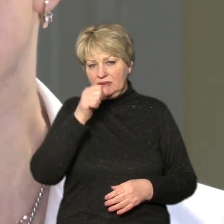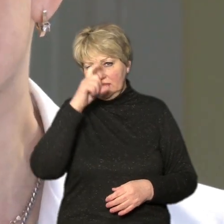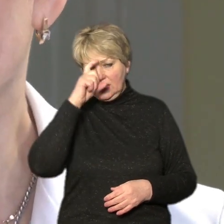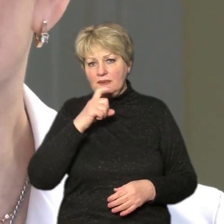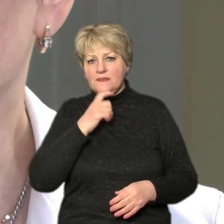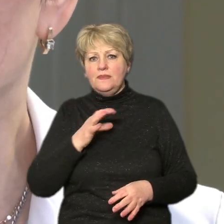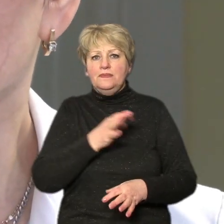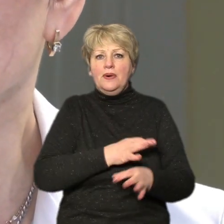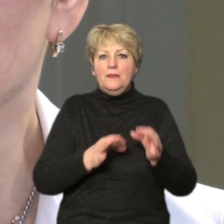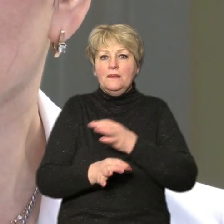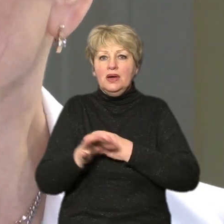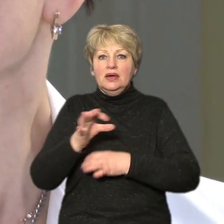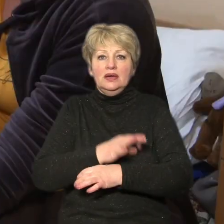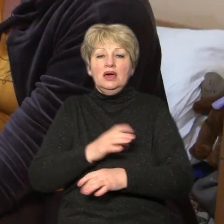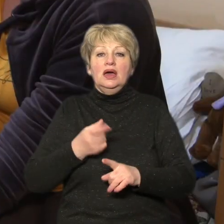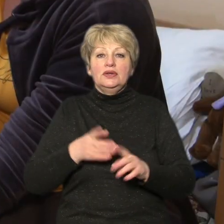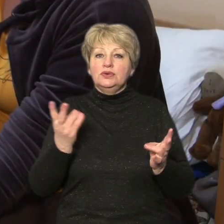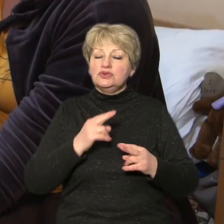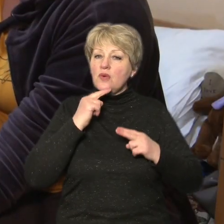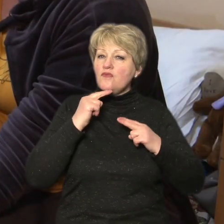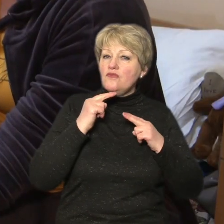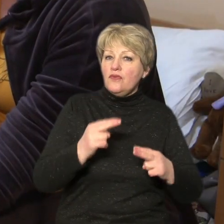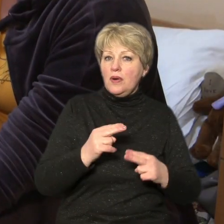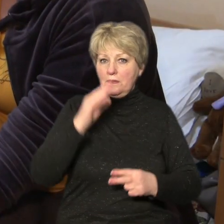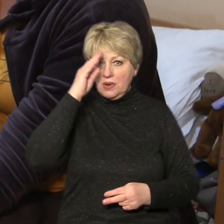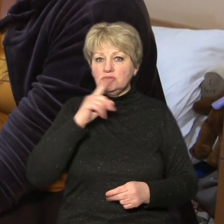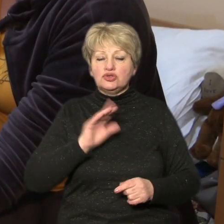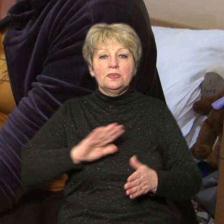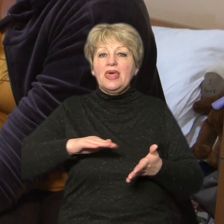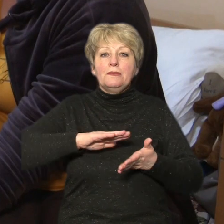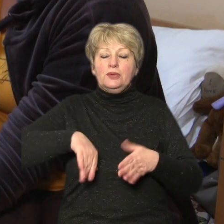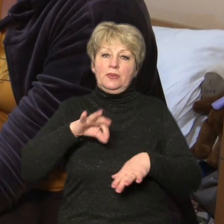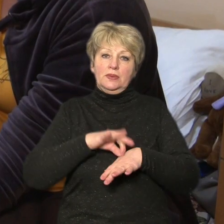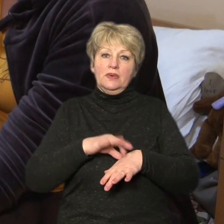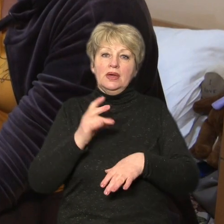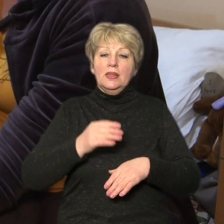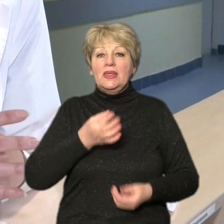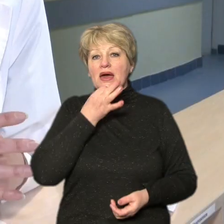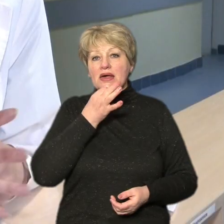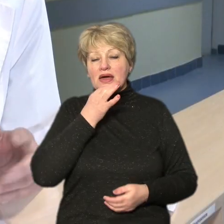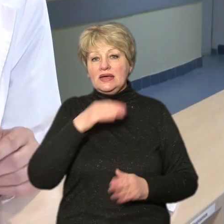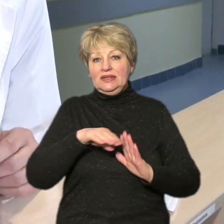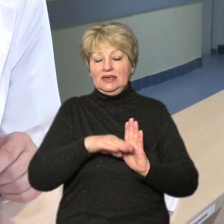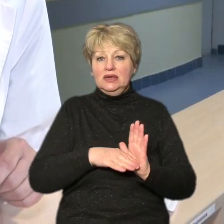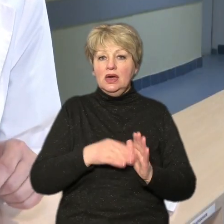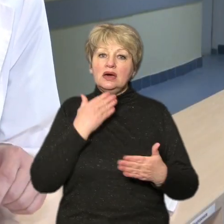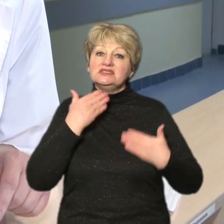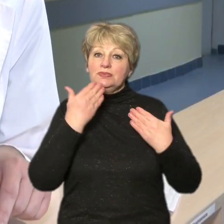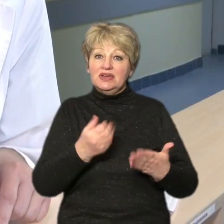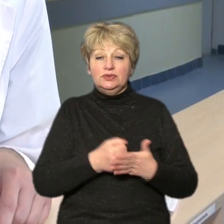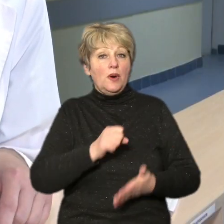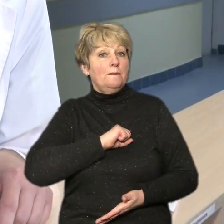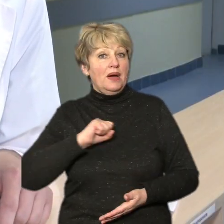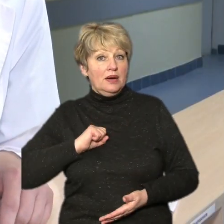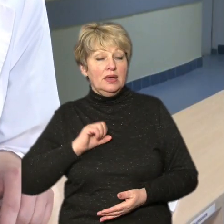Те, на що варто звернути увагу батькам, аби не пропустити хворобу на ранніх стадіях, каже Оксана Глухарева. Зверніться до педіатра, і